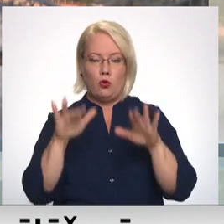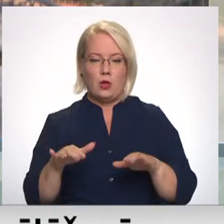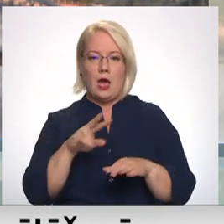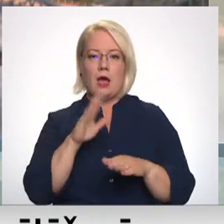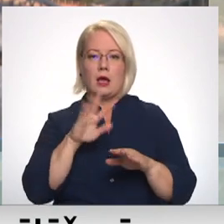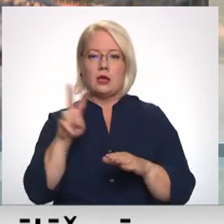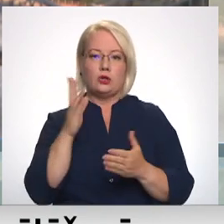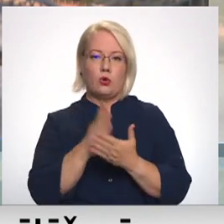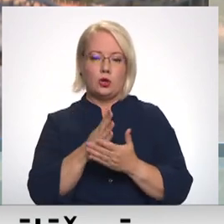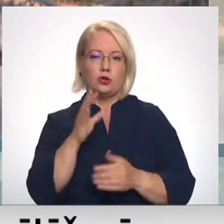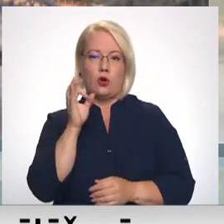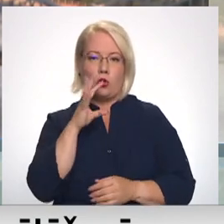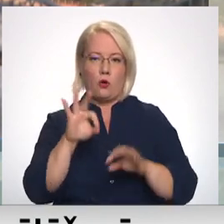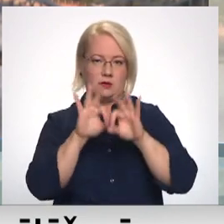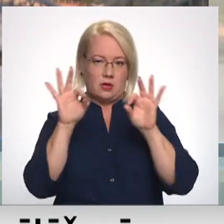jau oktobri sākumā.